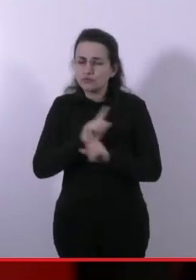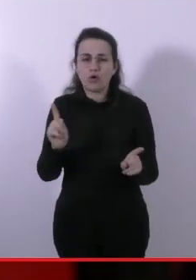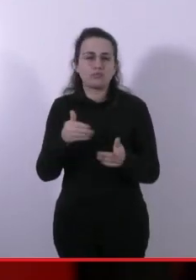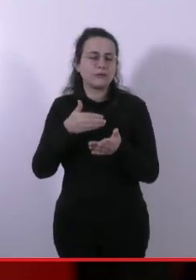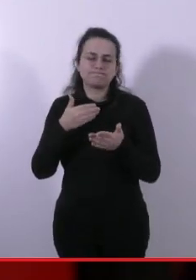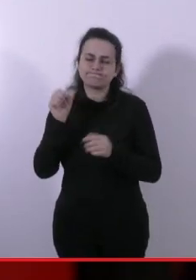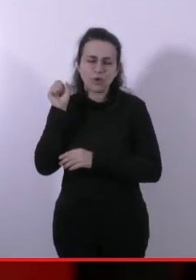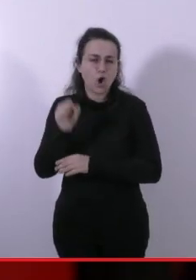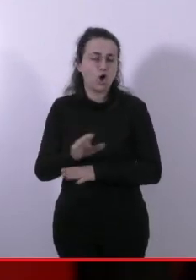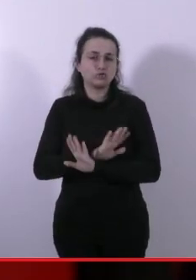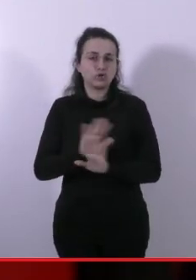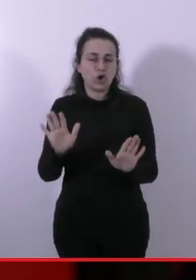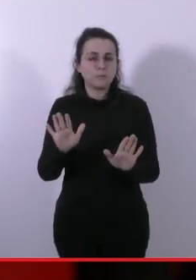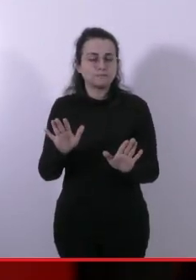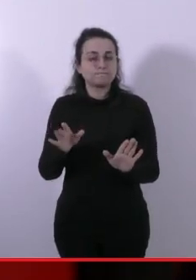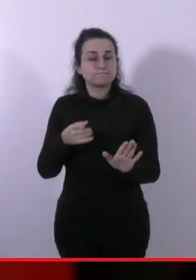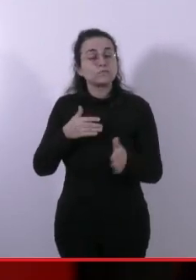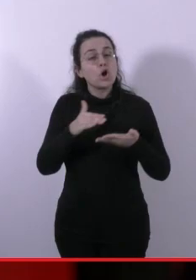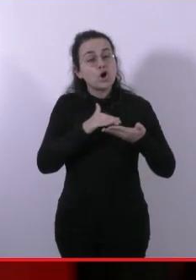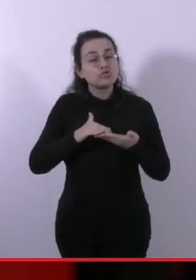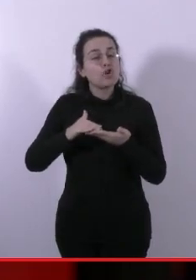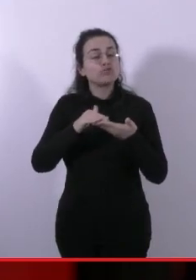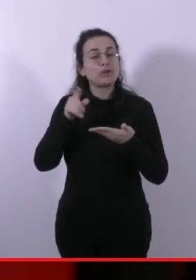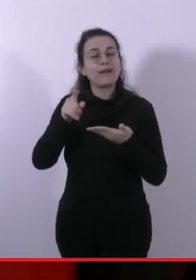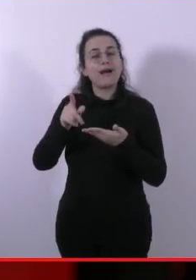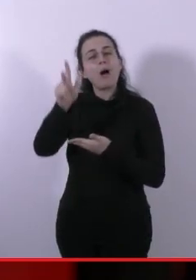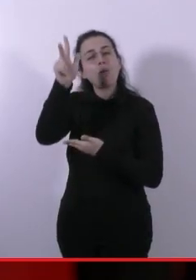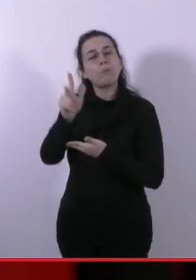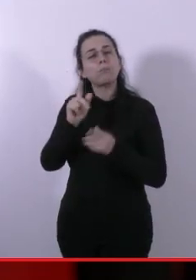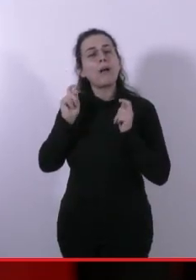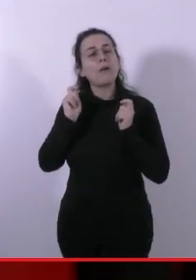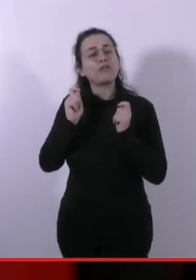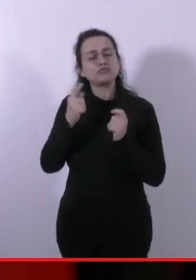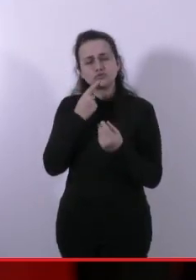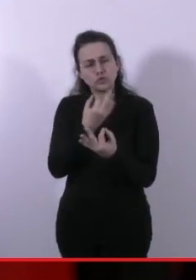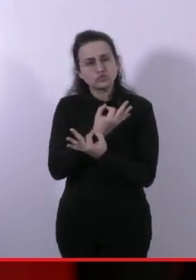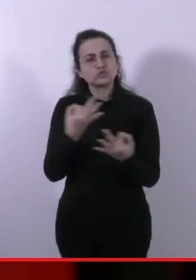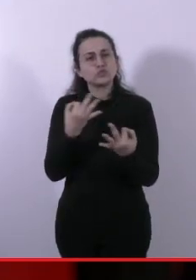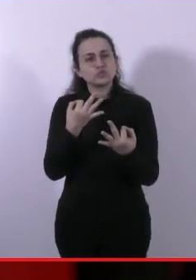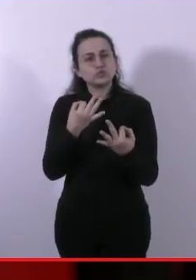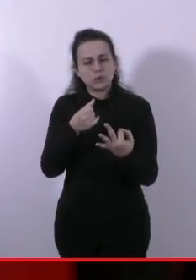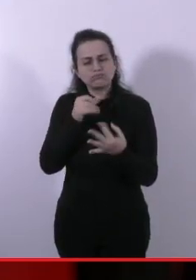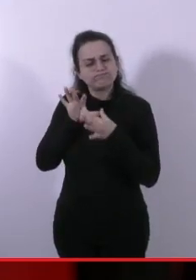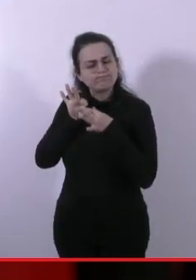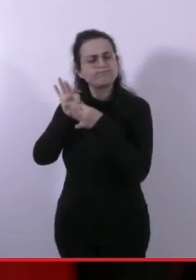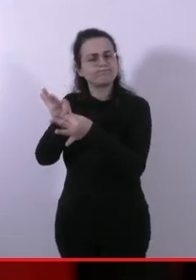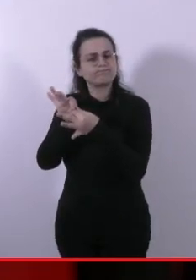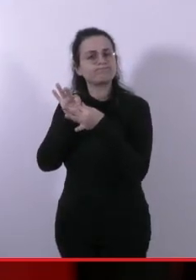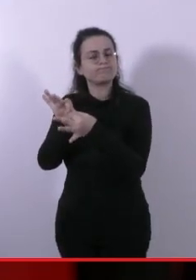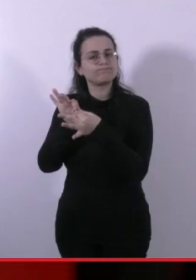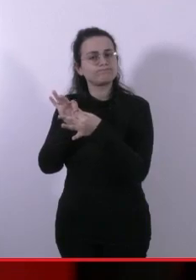la nostra società. Ecco, io credo che su queste cose del Papa noi facciamo bene a averci quest'asse, questa solidarietà, perché,